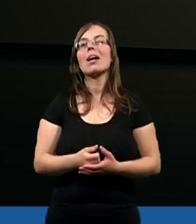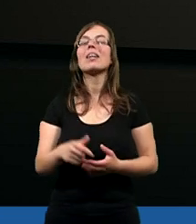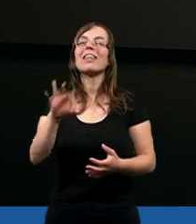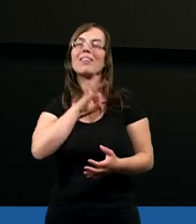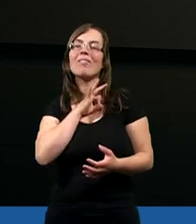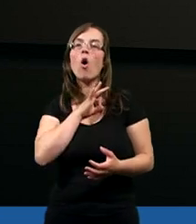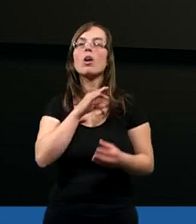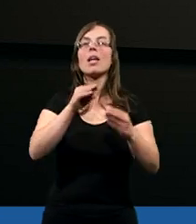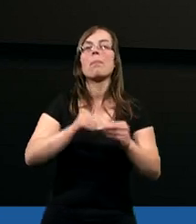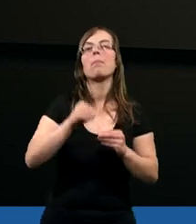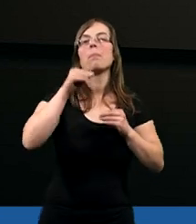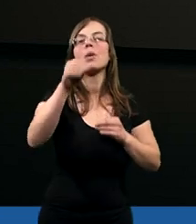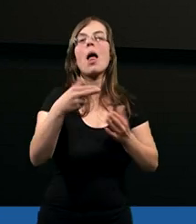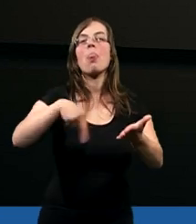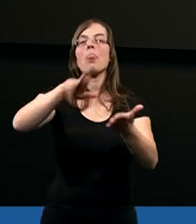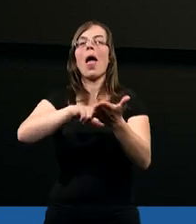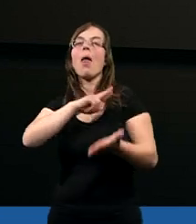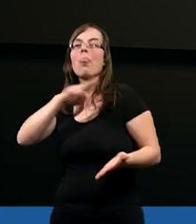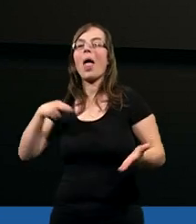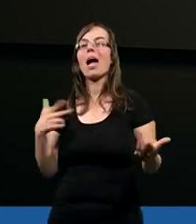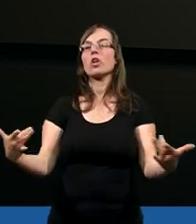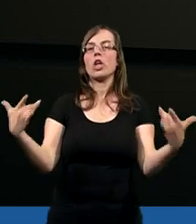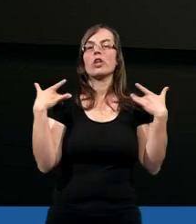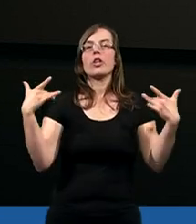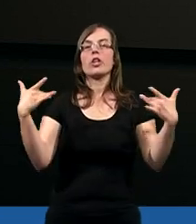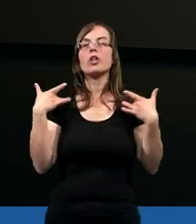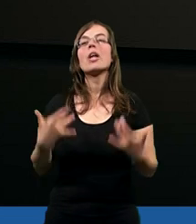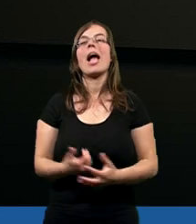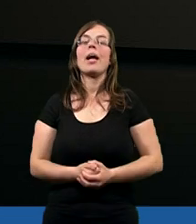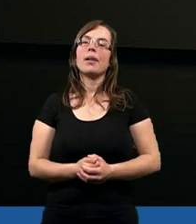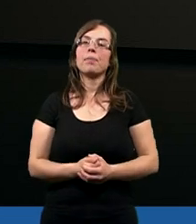swoje przełożenie na nasze życie.